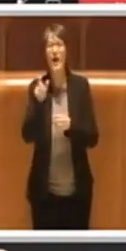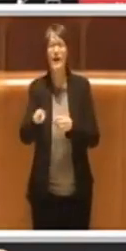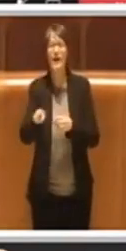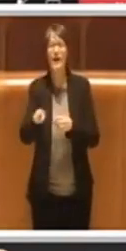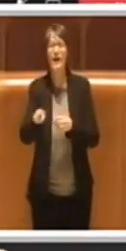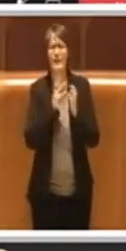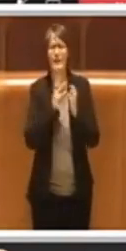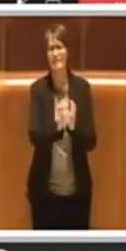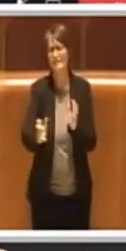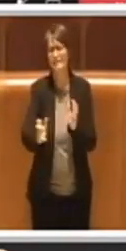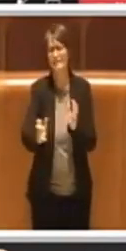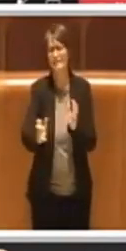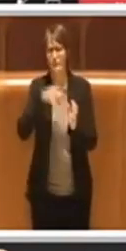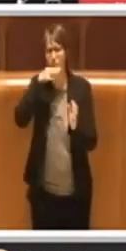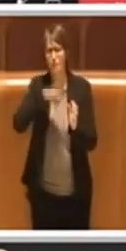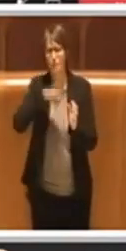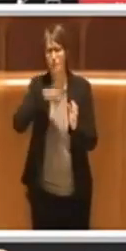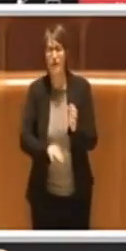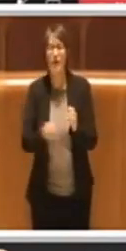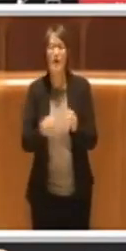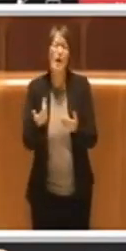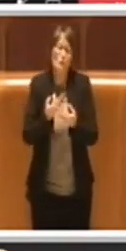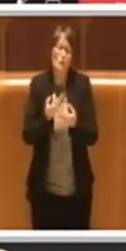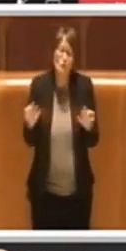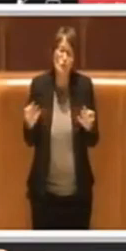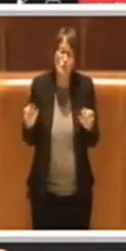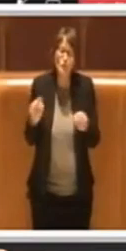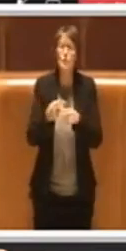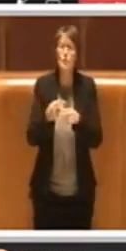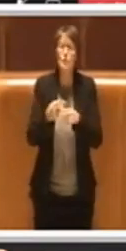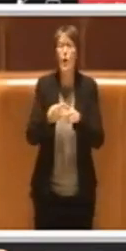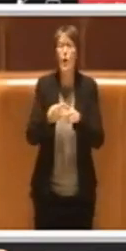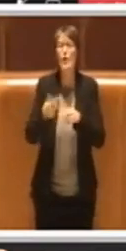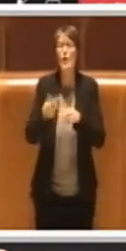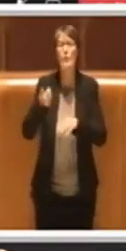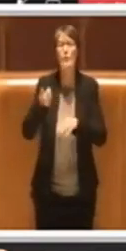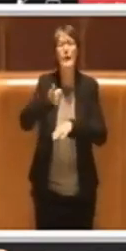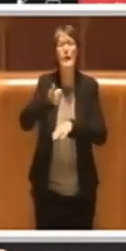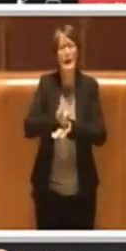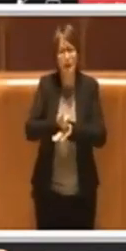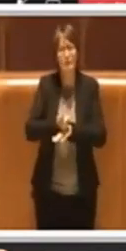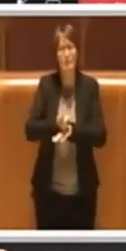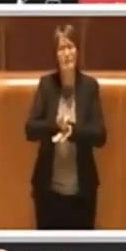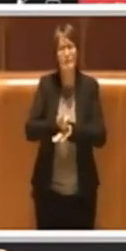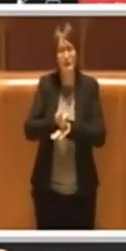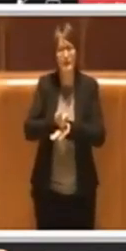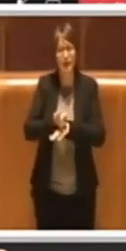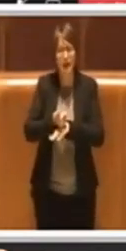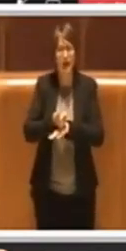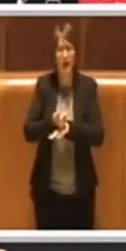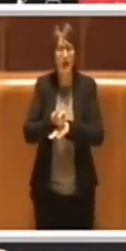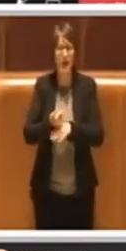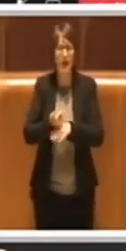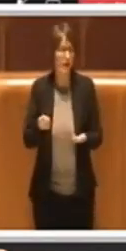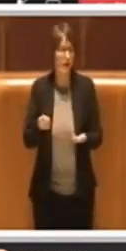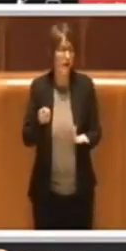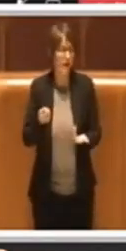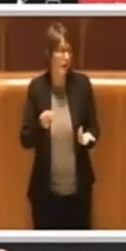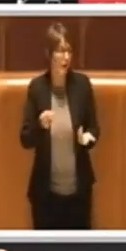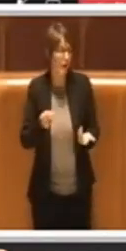ed era giusto che Roma Capitale e anche insomma noi abbiamo voluto riconoscere